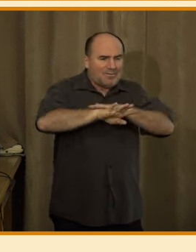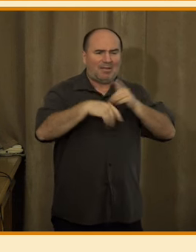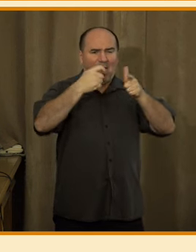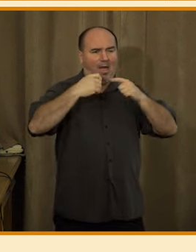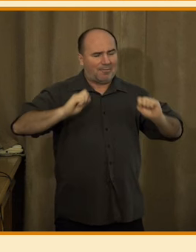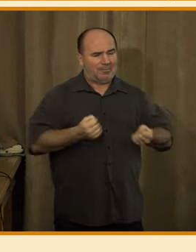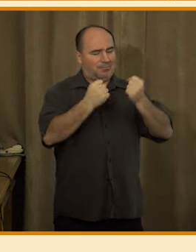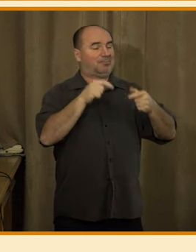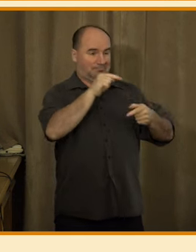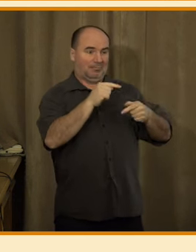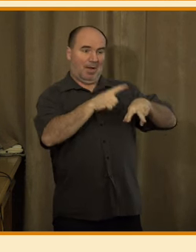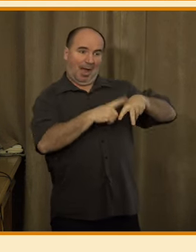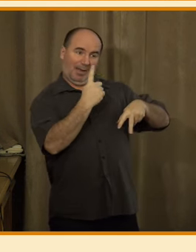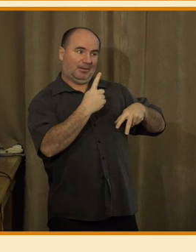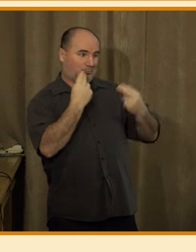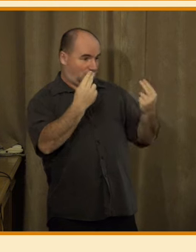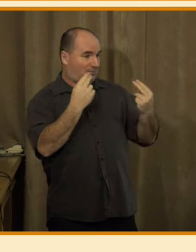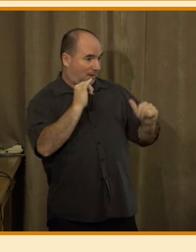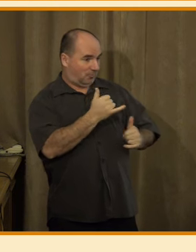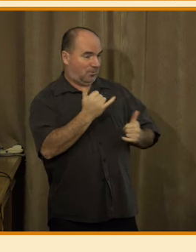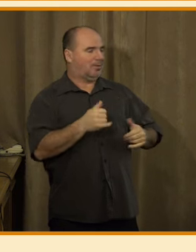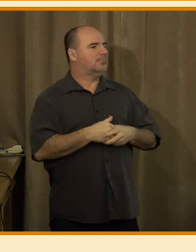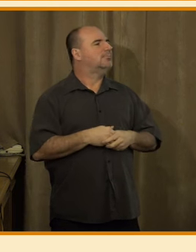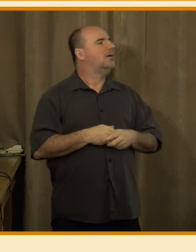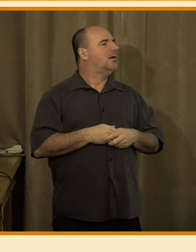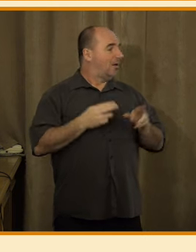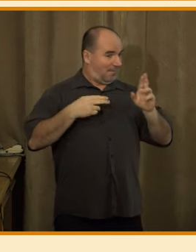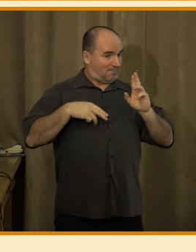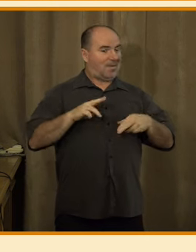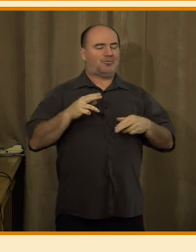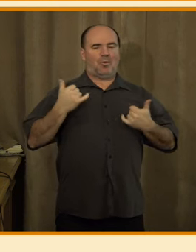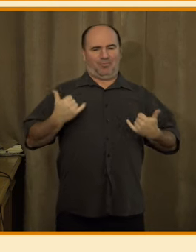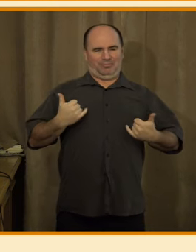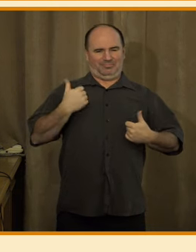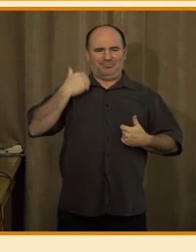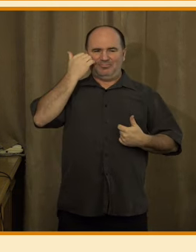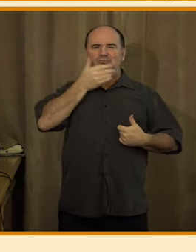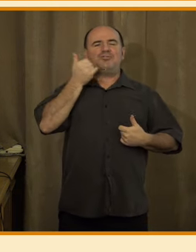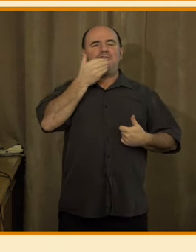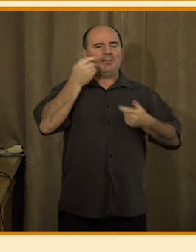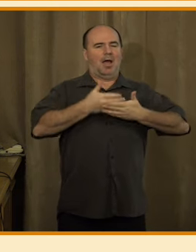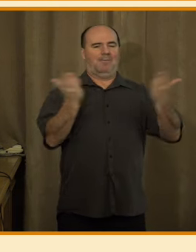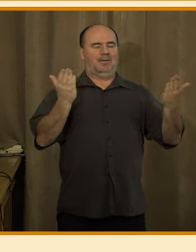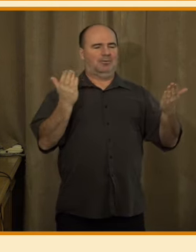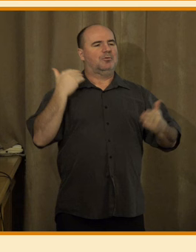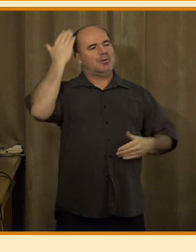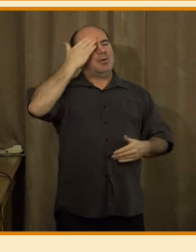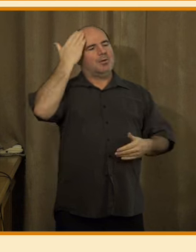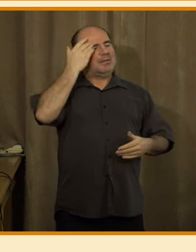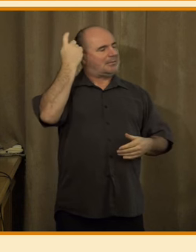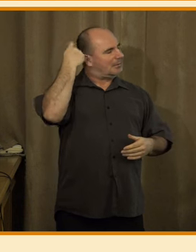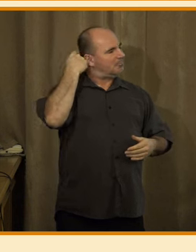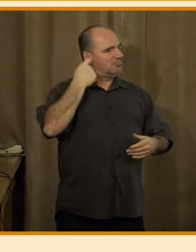tak většina tuzemské populace při tvorbě žurnalistiky nepovažuje nástroje umělé